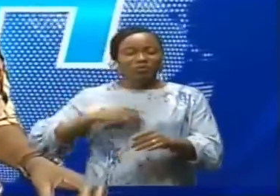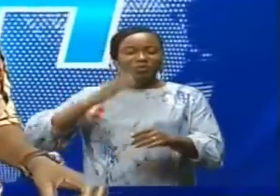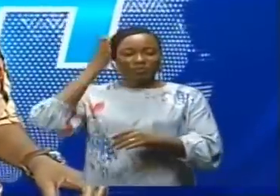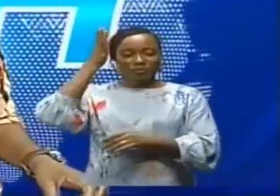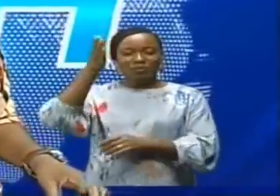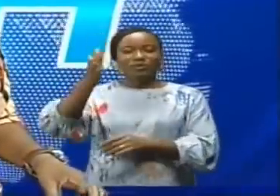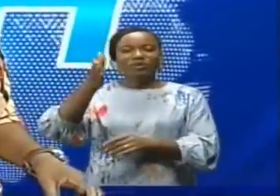RTNT.